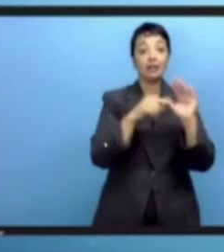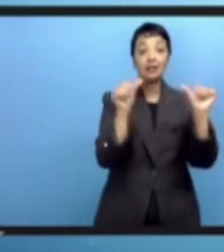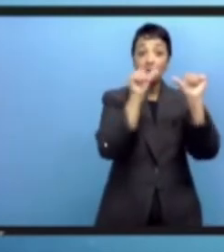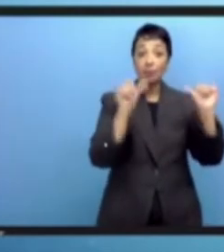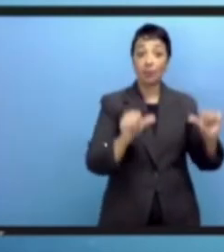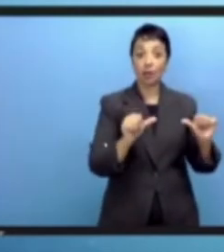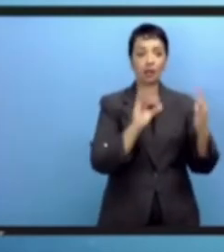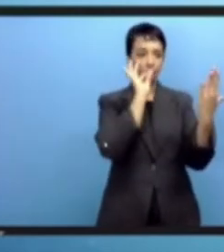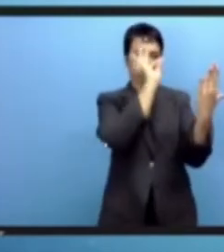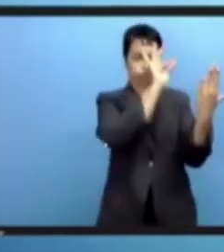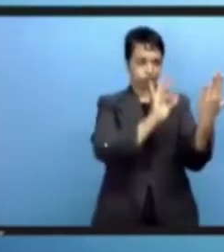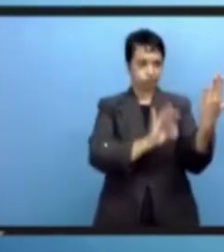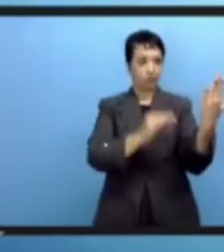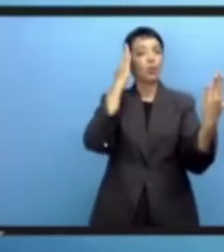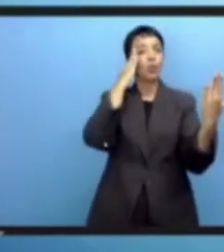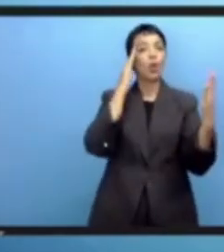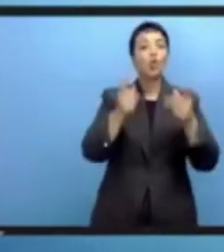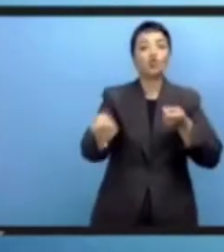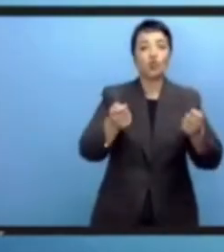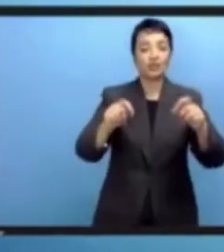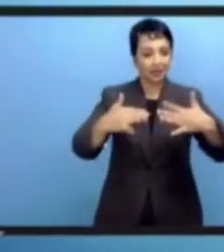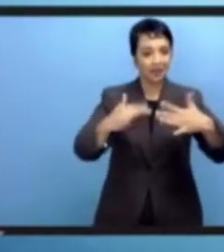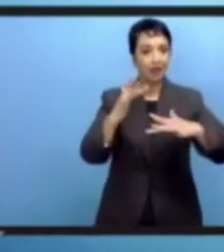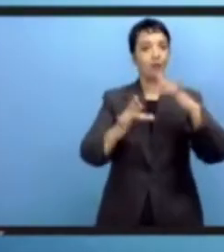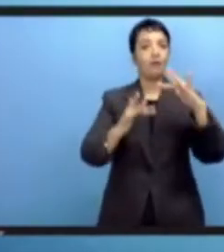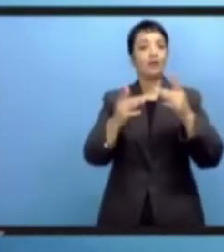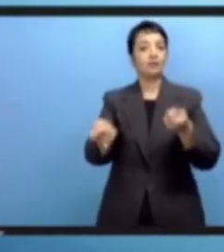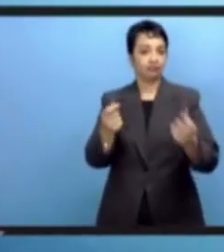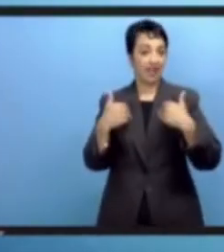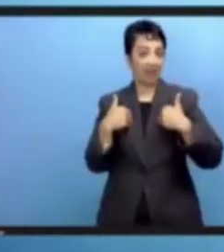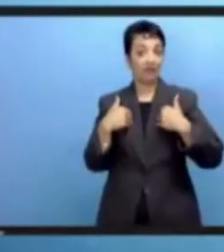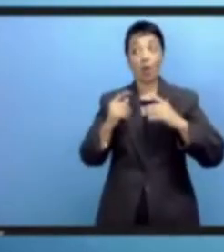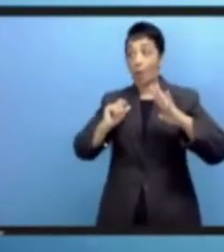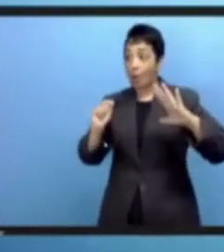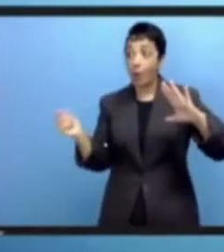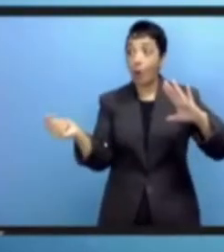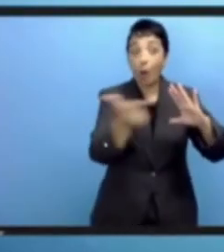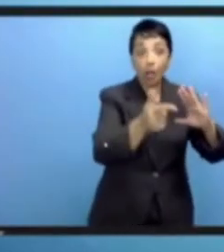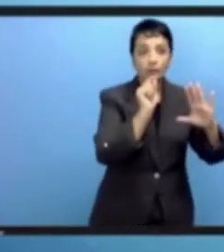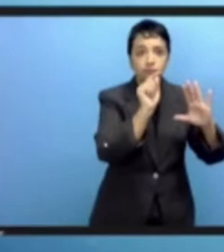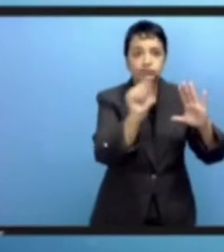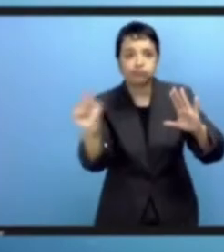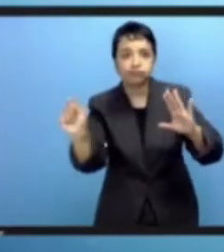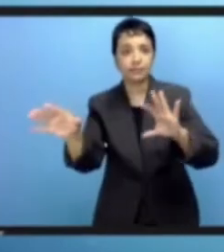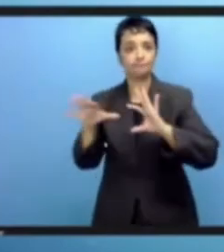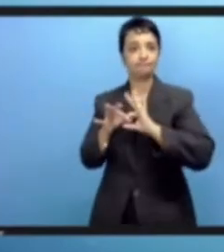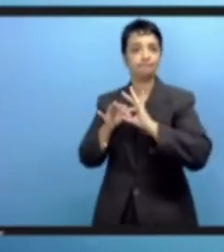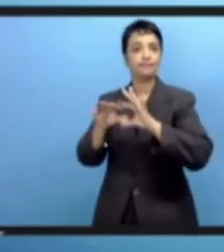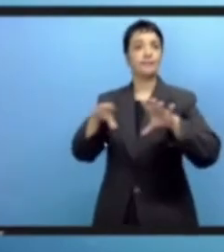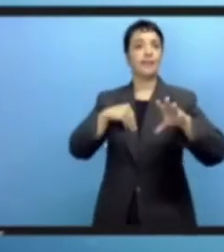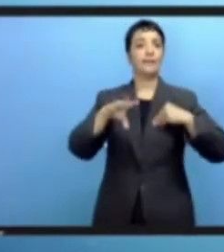لدينا نموذجا عالميا لتنظيم المنصات الرقمية يقبله جميع أصحاب المصلحة المشتركين